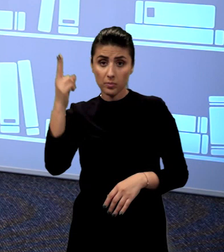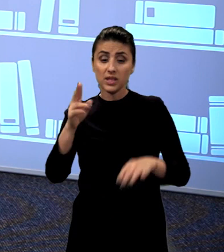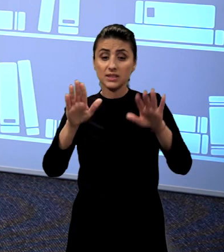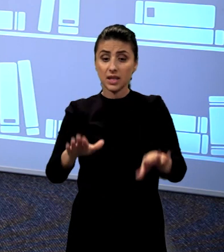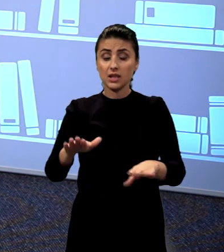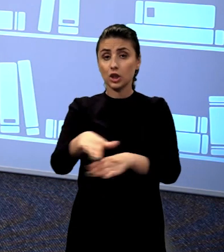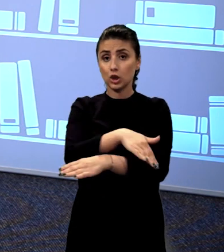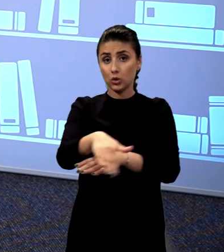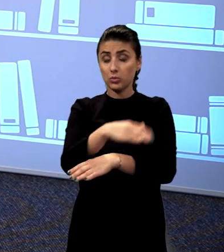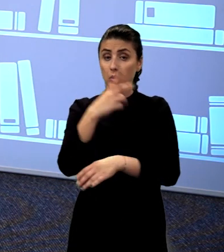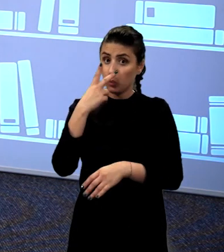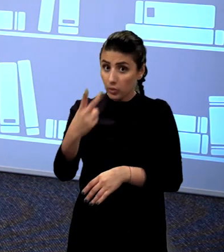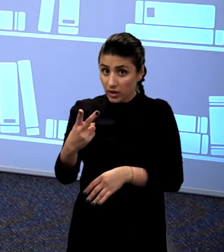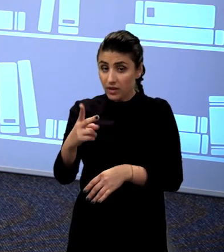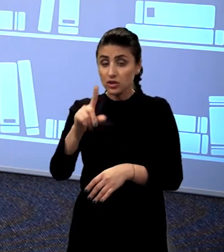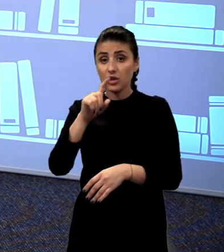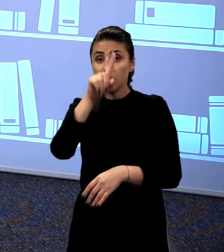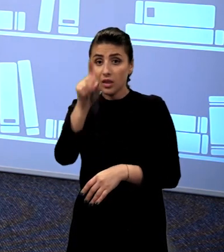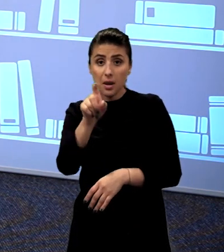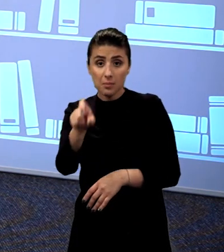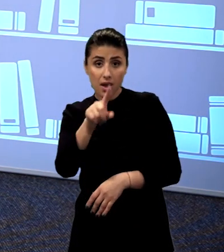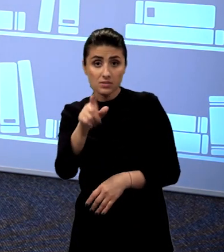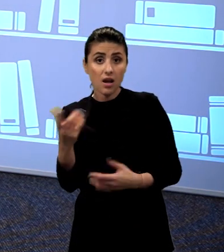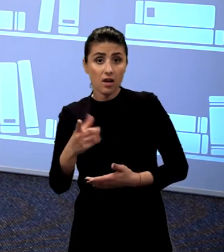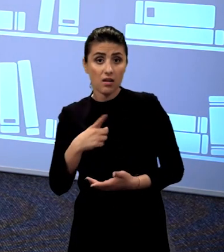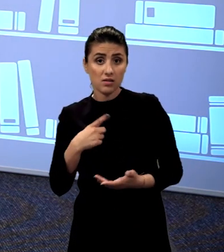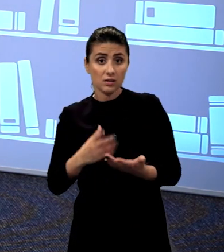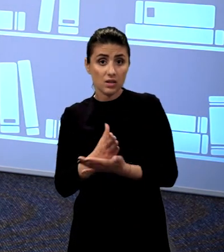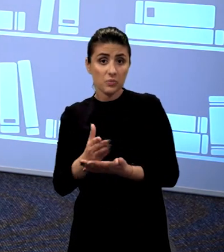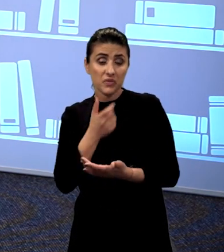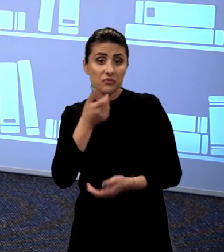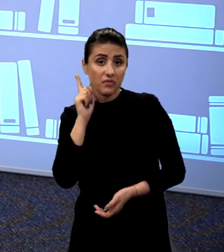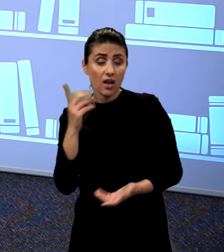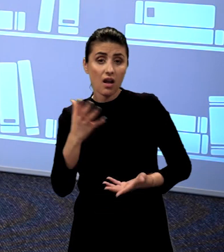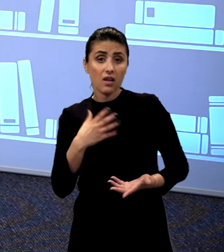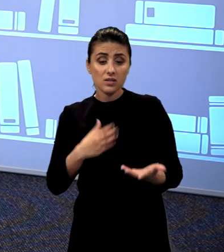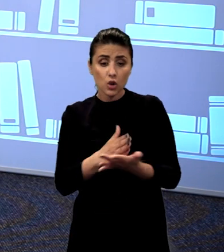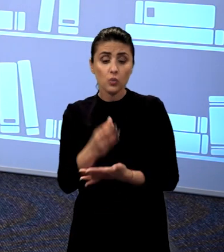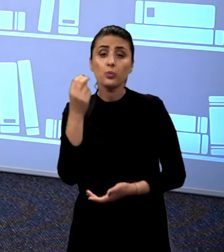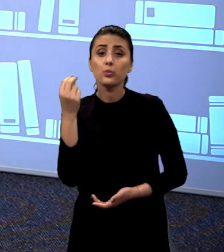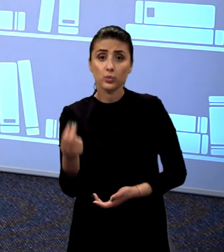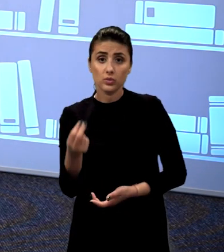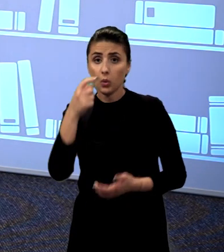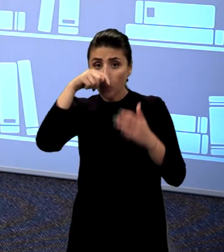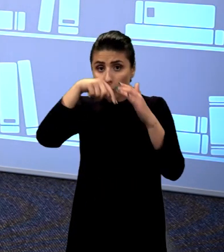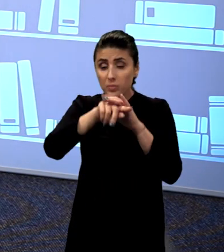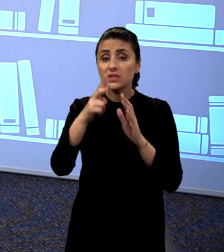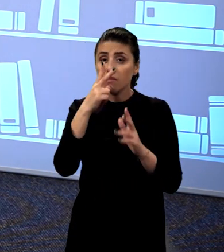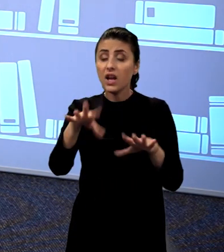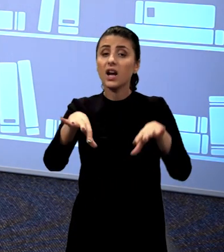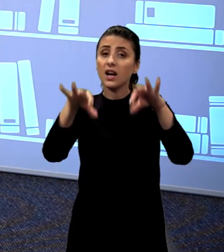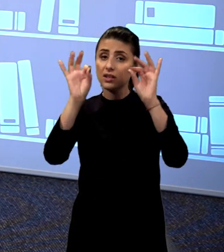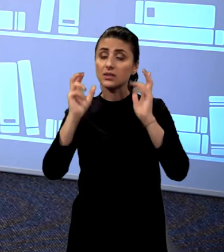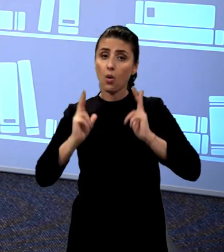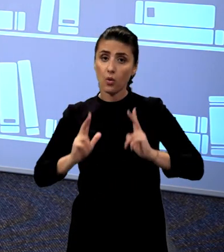în drumuri, uitați-vă și întrebați care sunt cărările cele vechi, care este calea cea bună. Umblați pe ea și veți